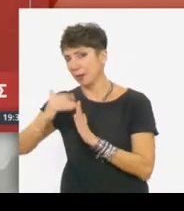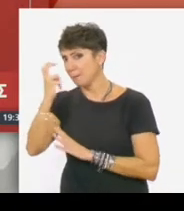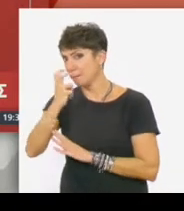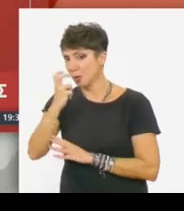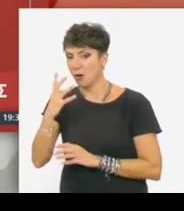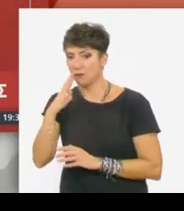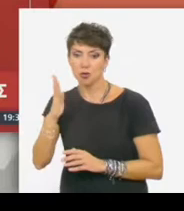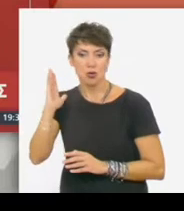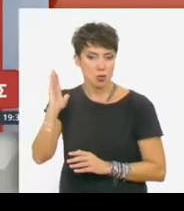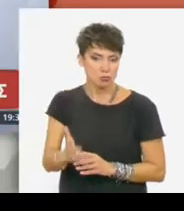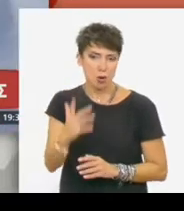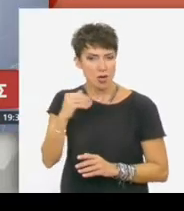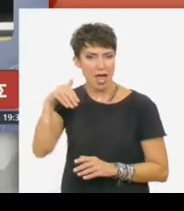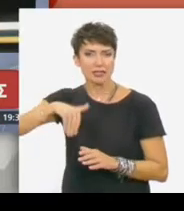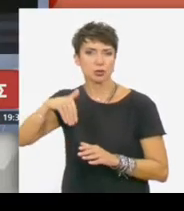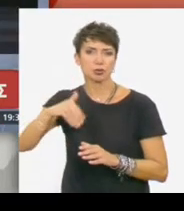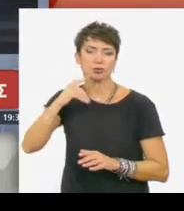μονάδα εσωτερικού ελέγχου.